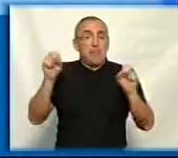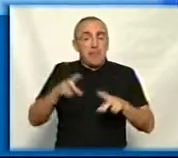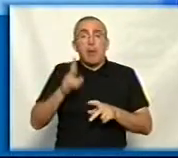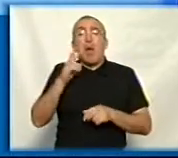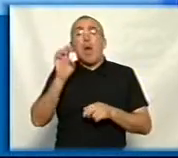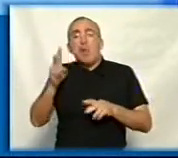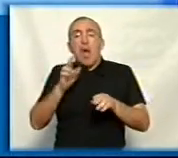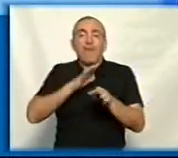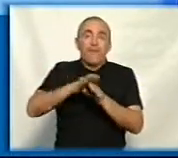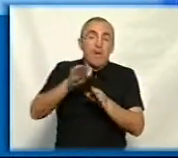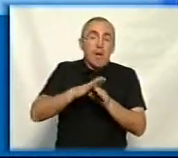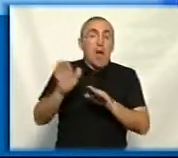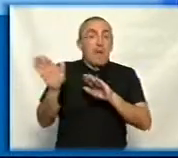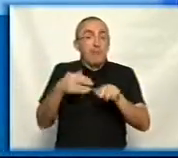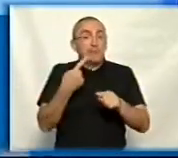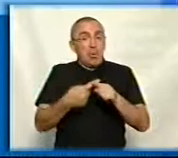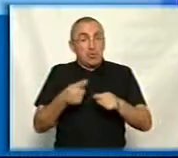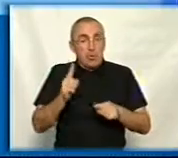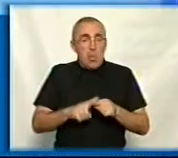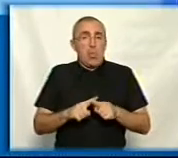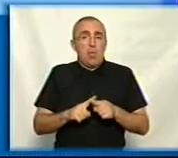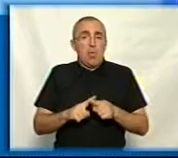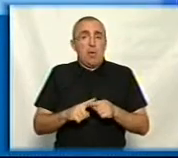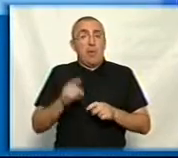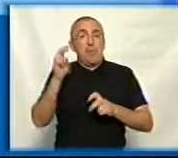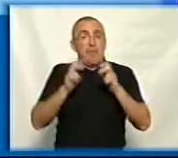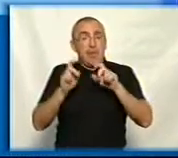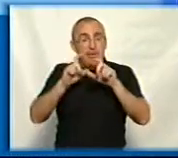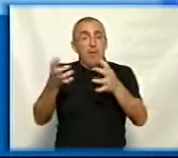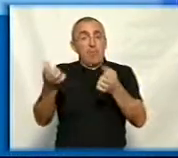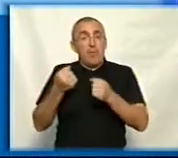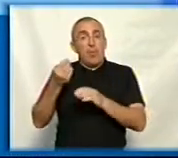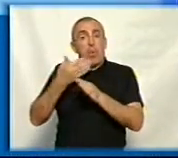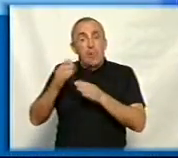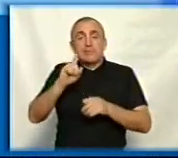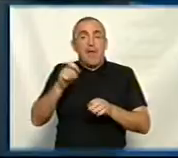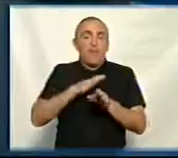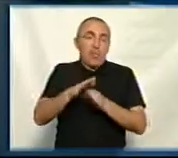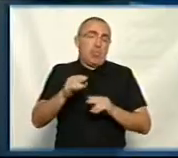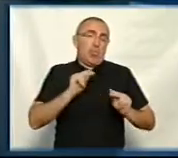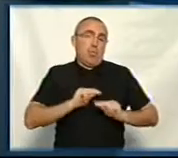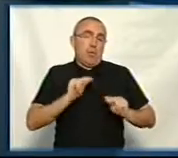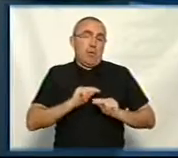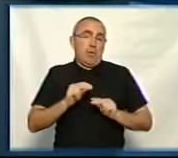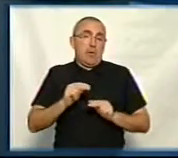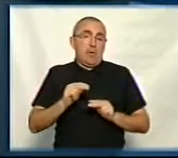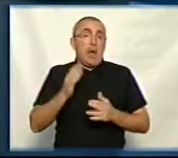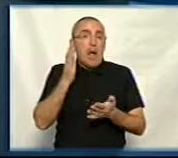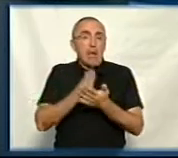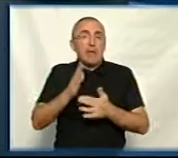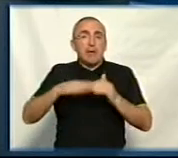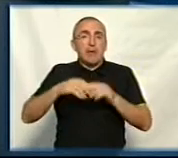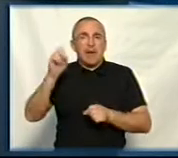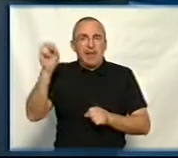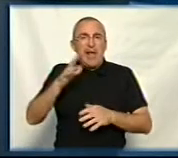як воно буде виконуватись. І лише після цього підприємство отримає кошти за виконану роботу. А наявність спеціаліста,